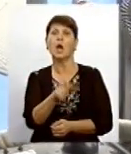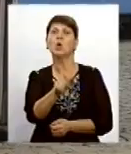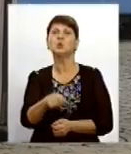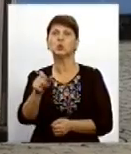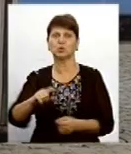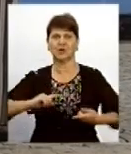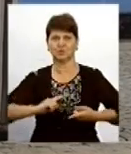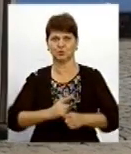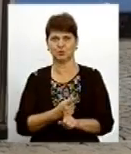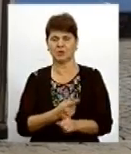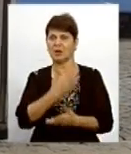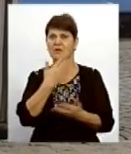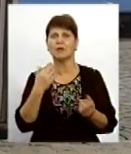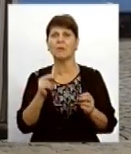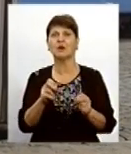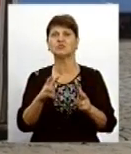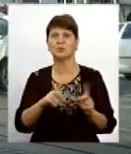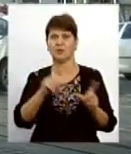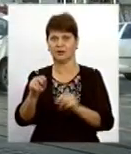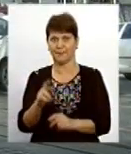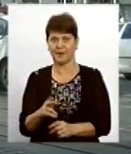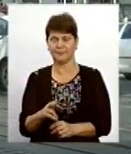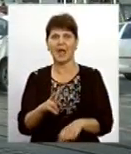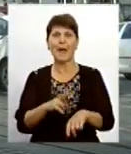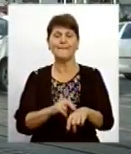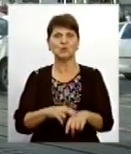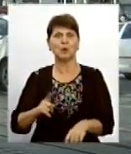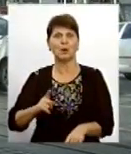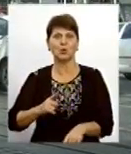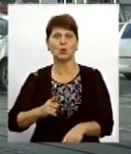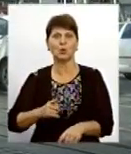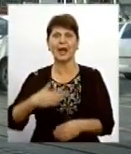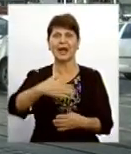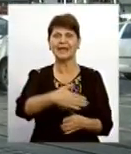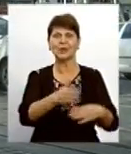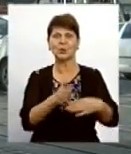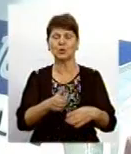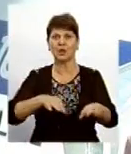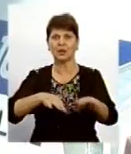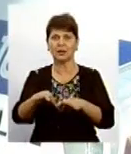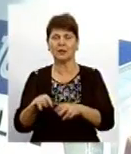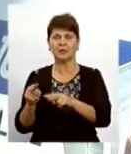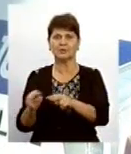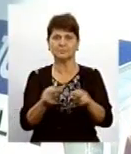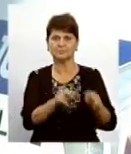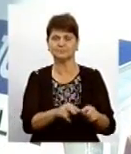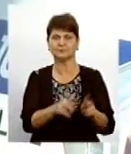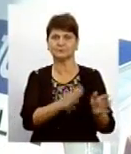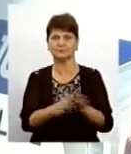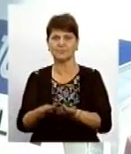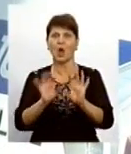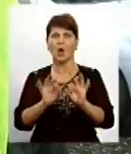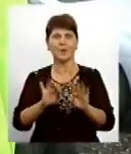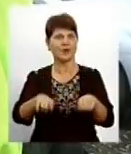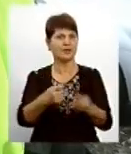Люди розмущаються, нема чим їхати, п'ятниця. Патрульна поліція регулює рух і слідкує за порядком, однак коментарів